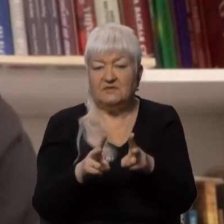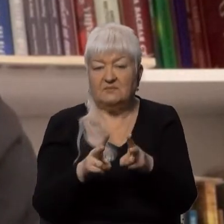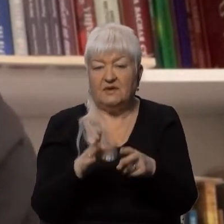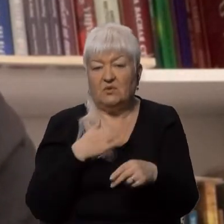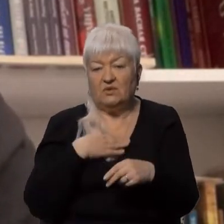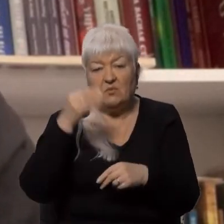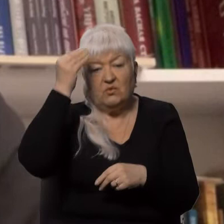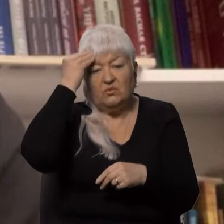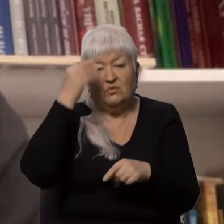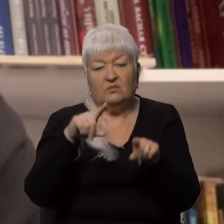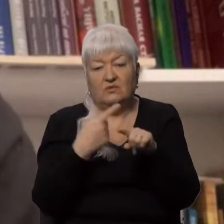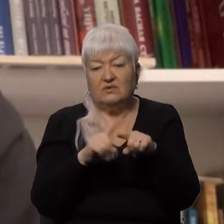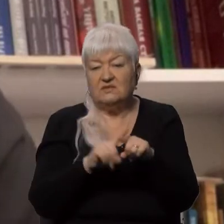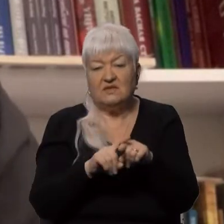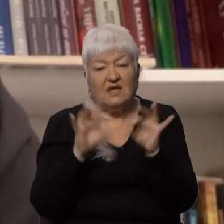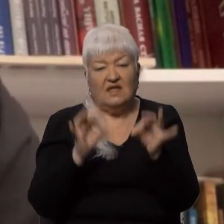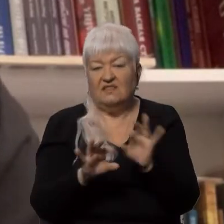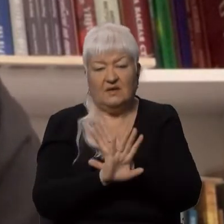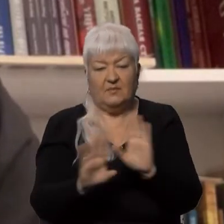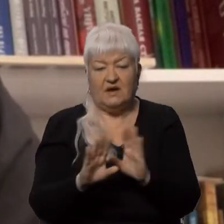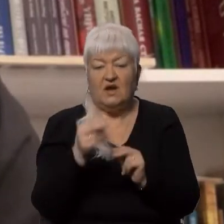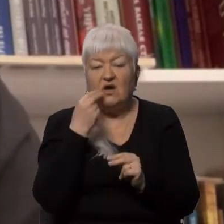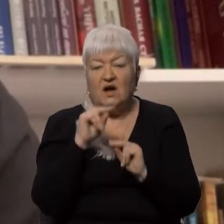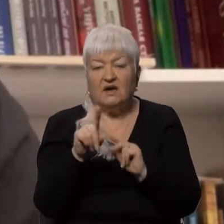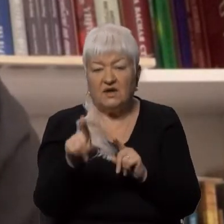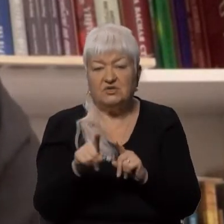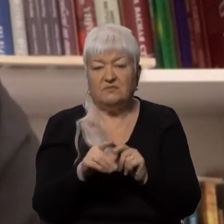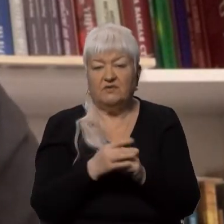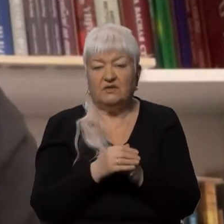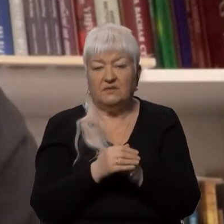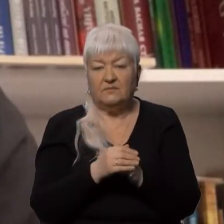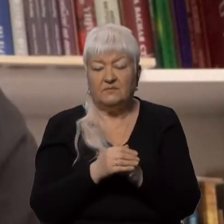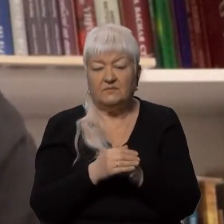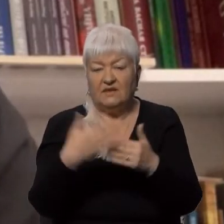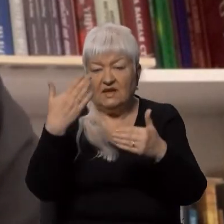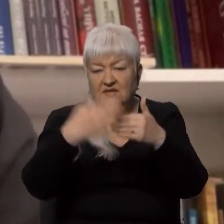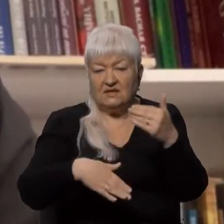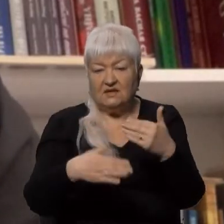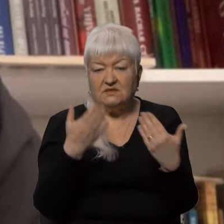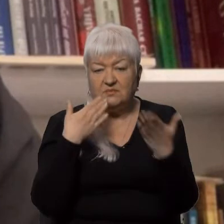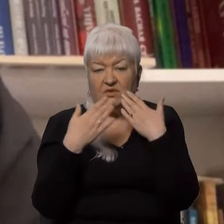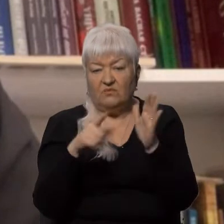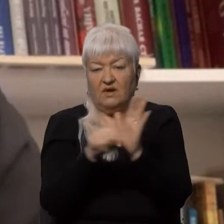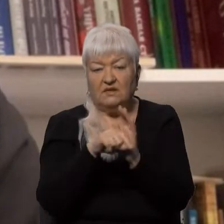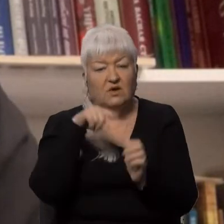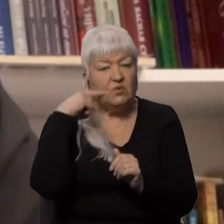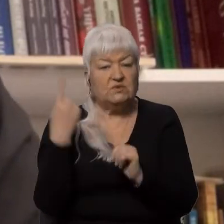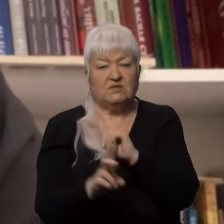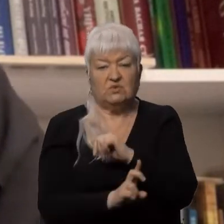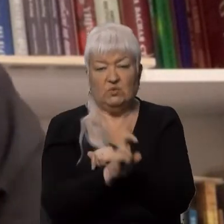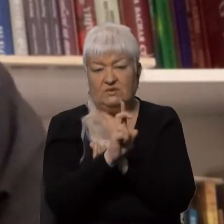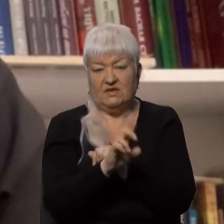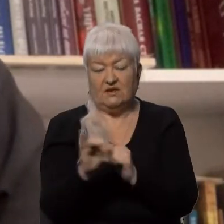зараз не є правильним. Краще б вони розірвали спілкування з російською церквою і